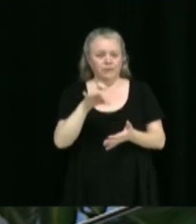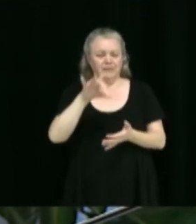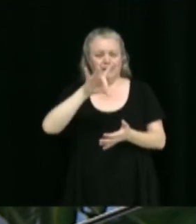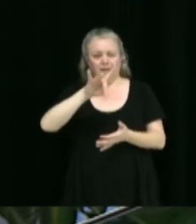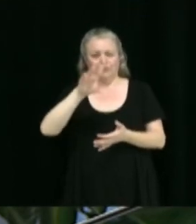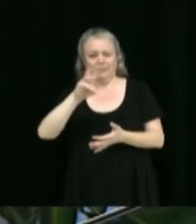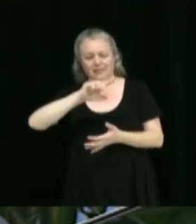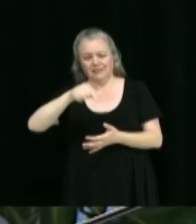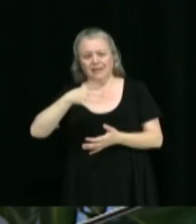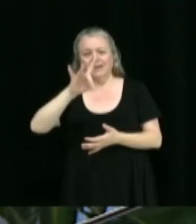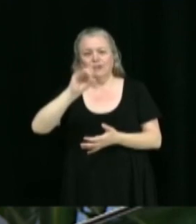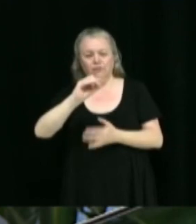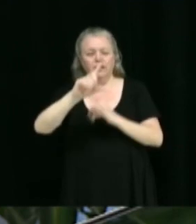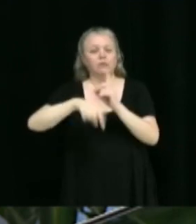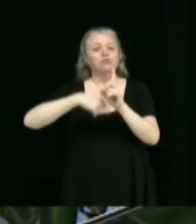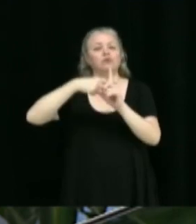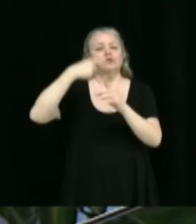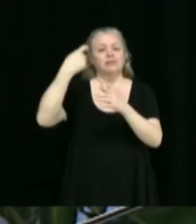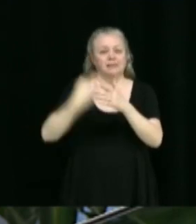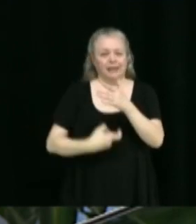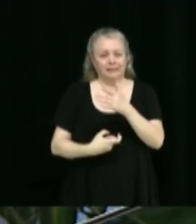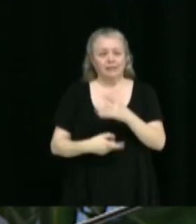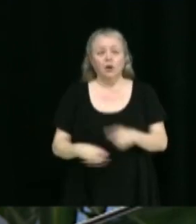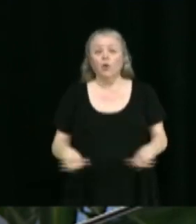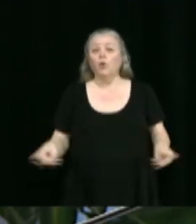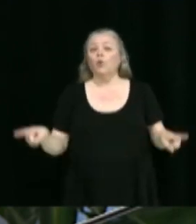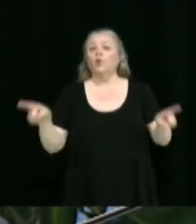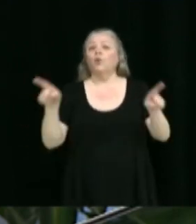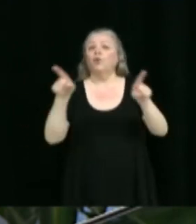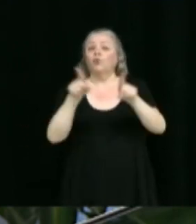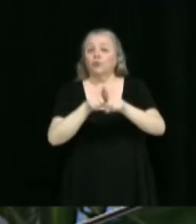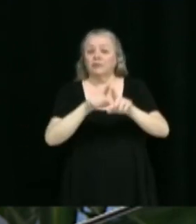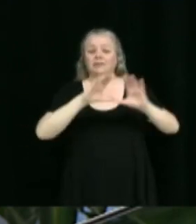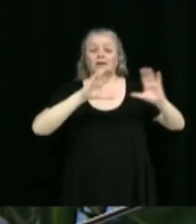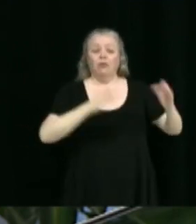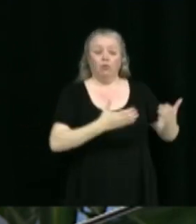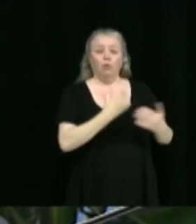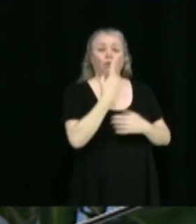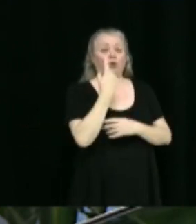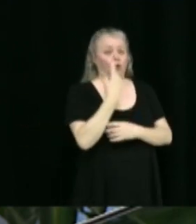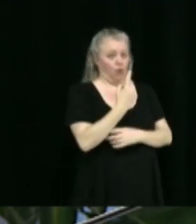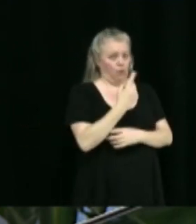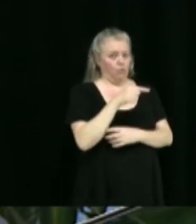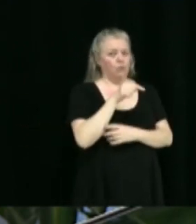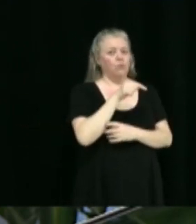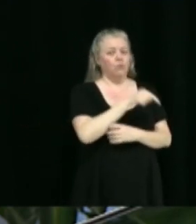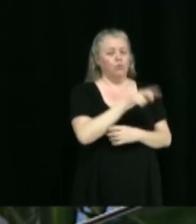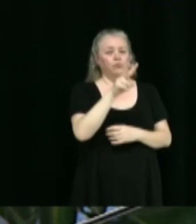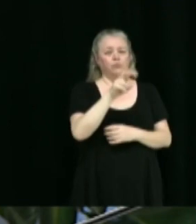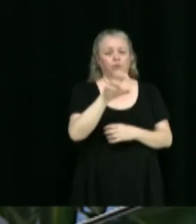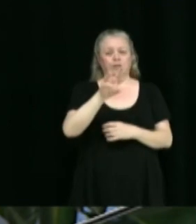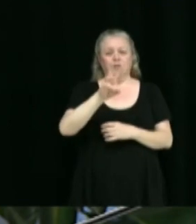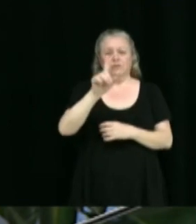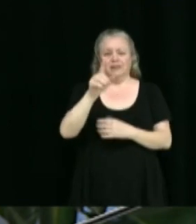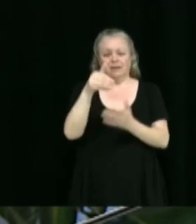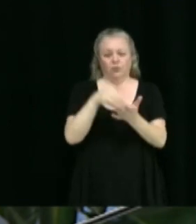80 taxes non incluses, ainsi que la réalisation du lot 1 au montant de 261